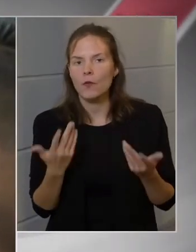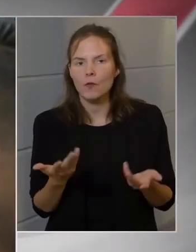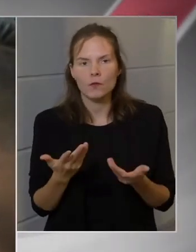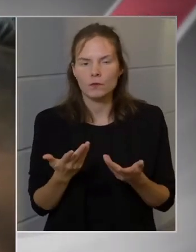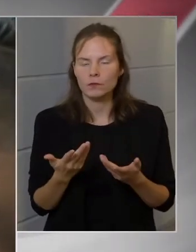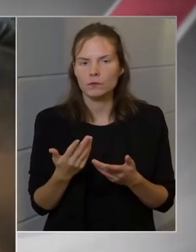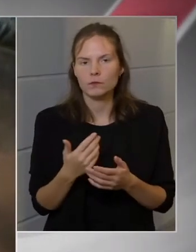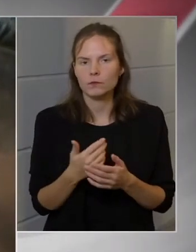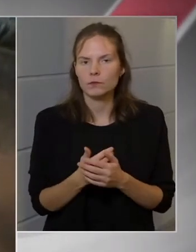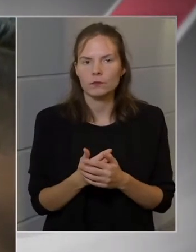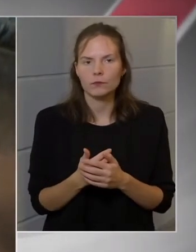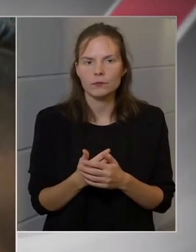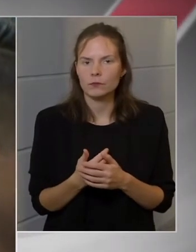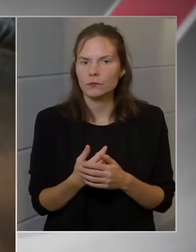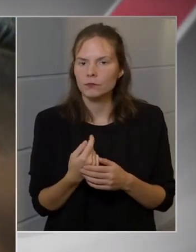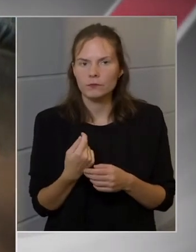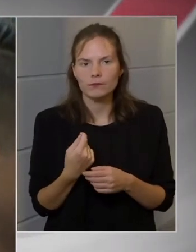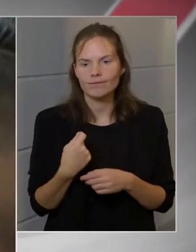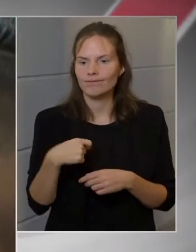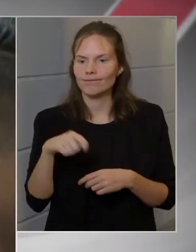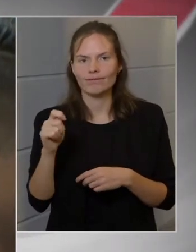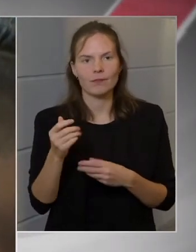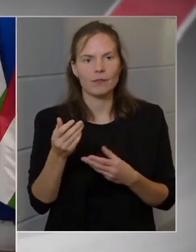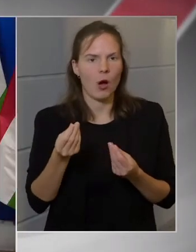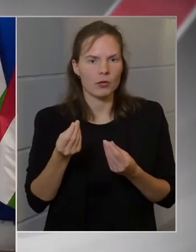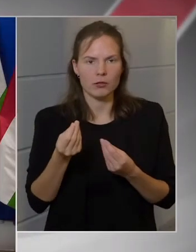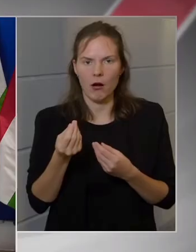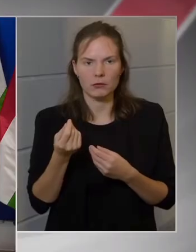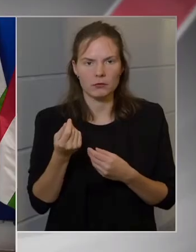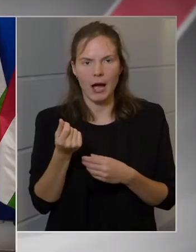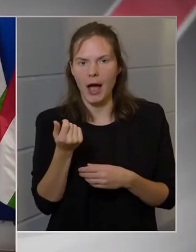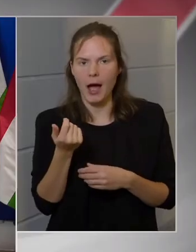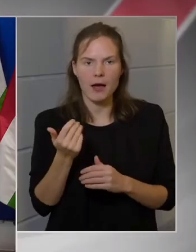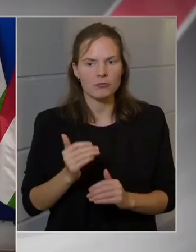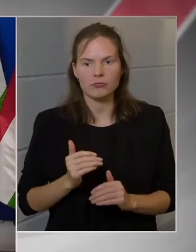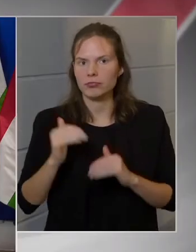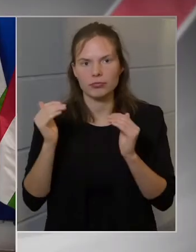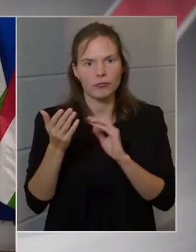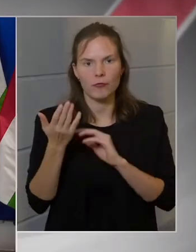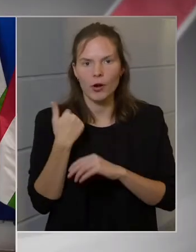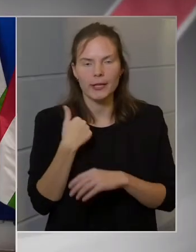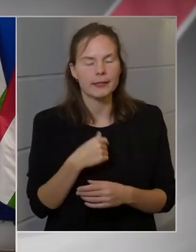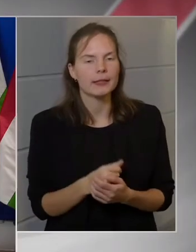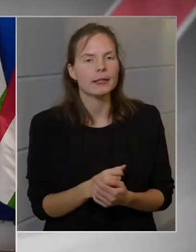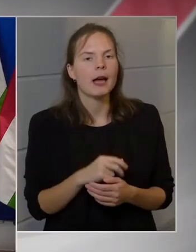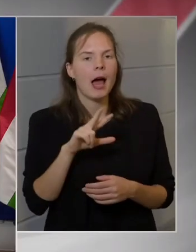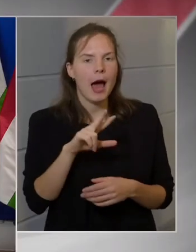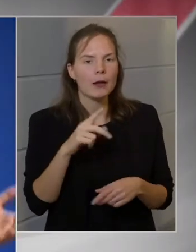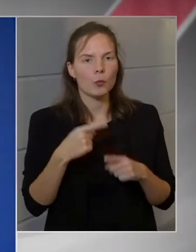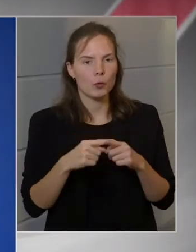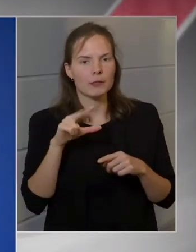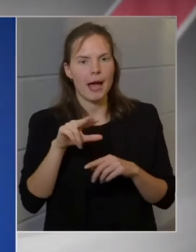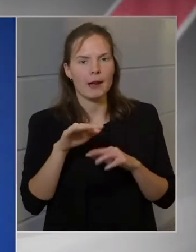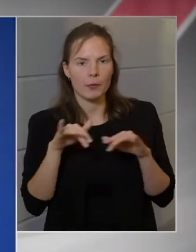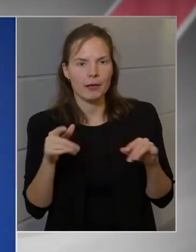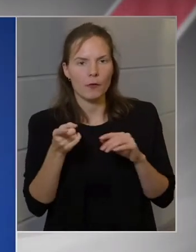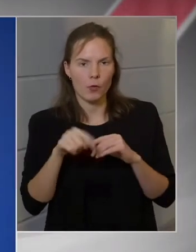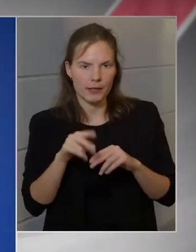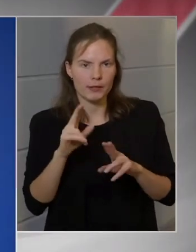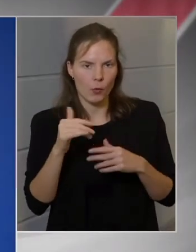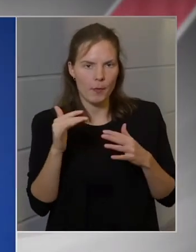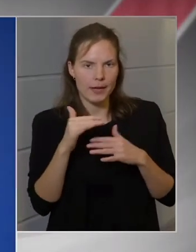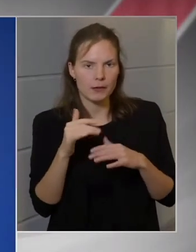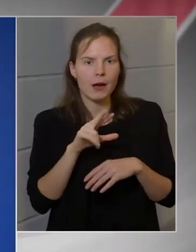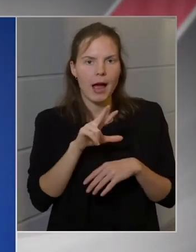építőanyag áramelkedések voltak? 3 plusz 3 millió forinttól beszélünk, hogy ebből 3 az állam